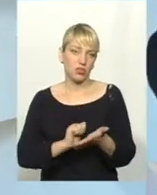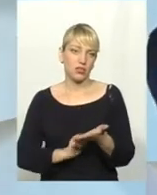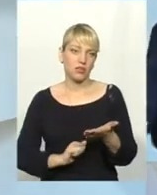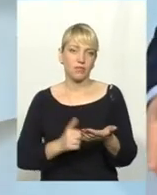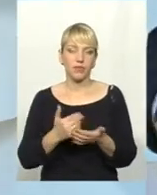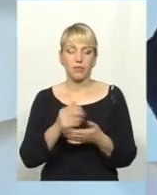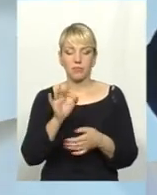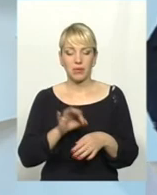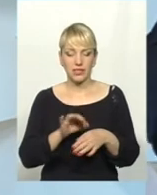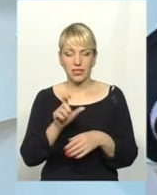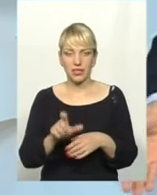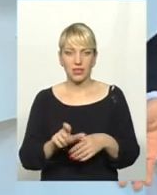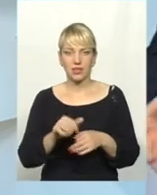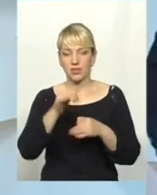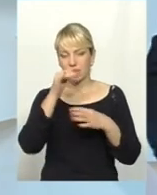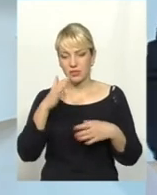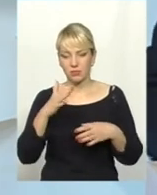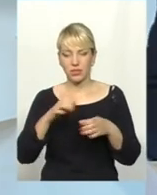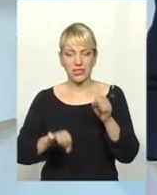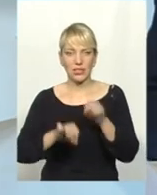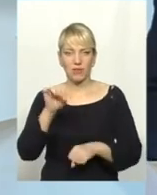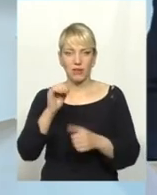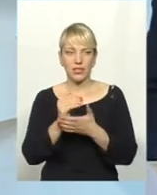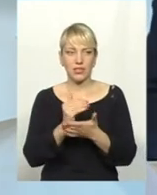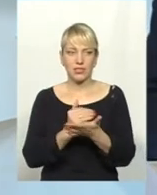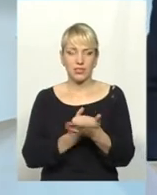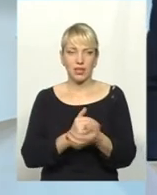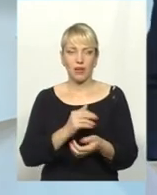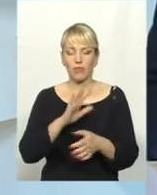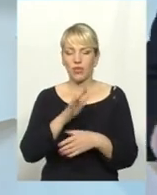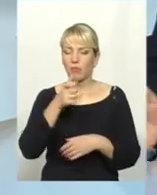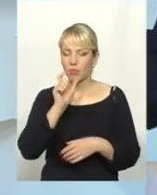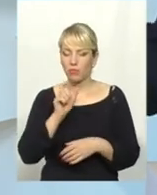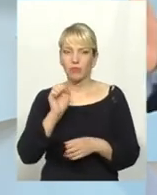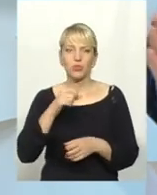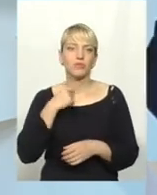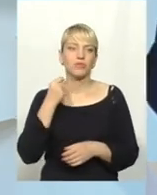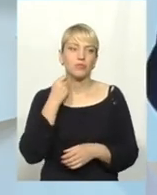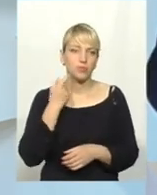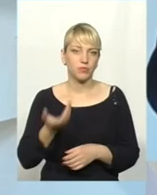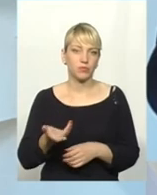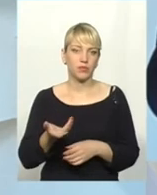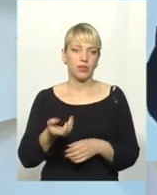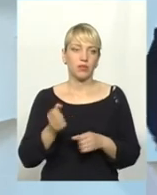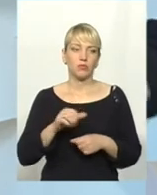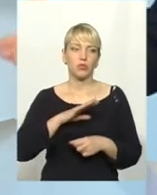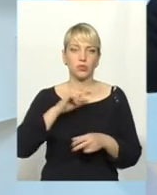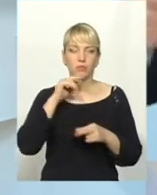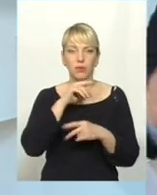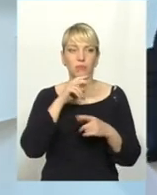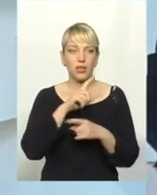Пацієнт не зміг, зірвав схему, не попив колись, вживав щось, препарат.